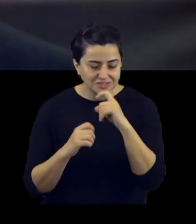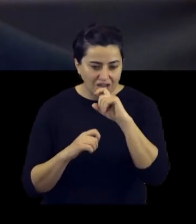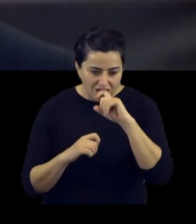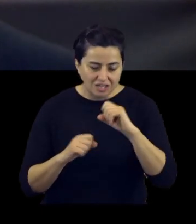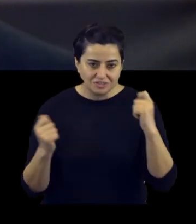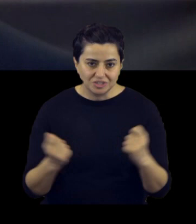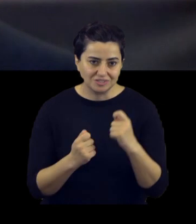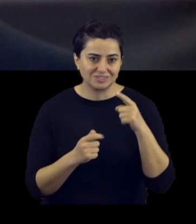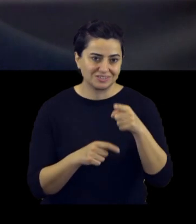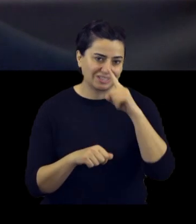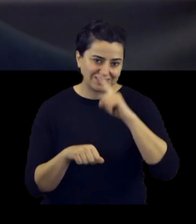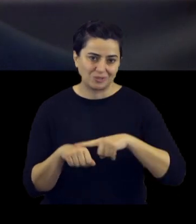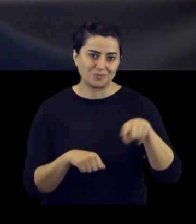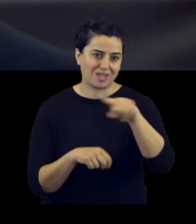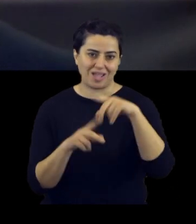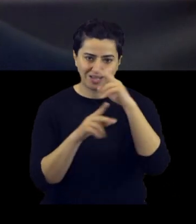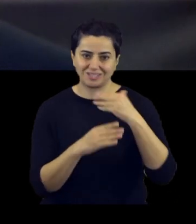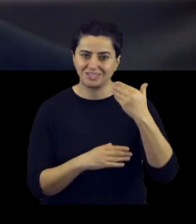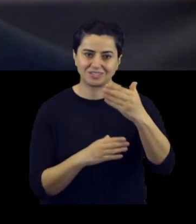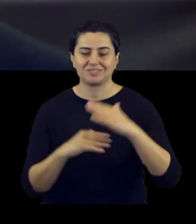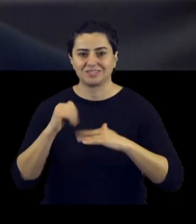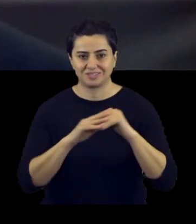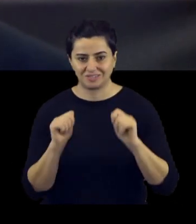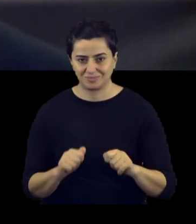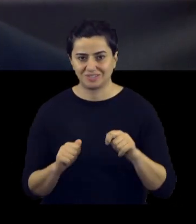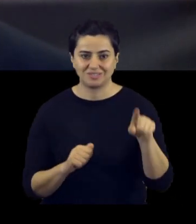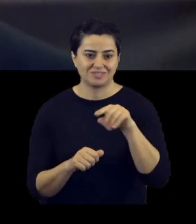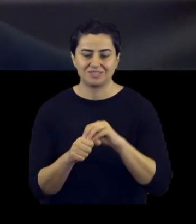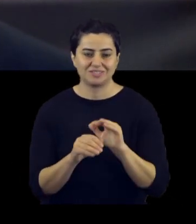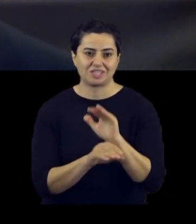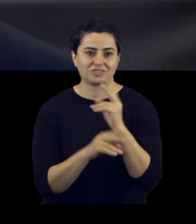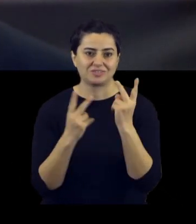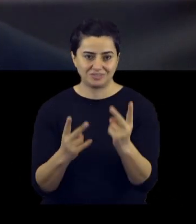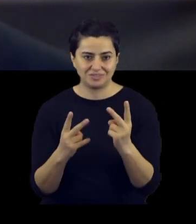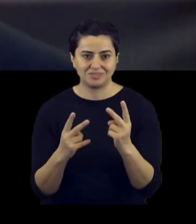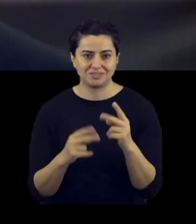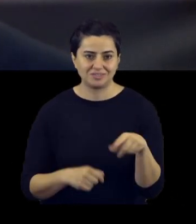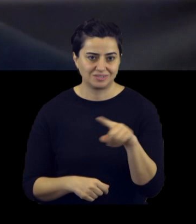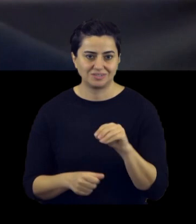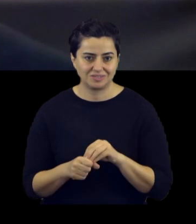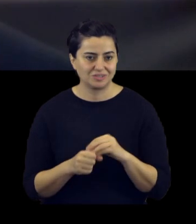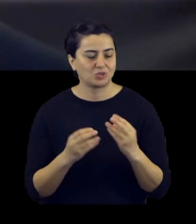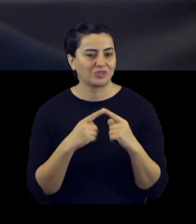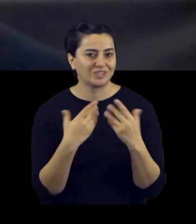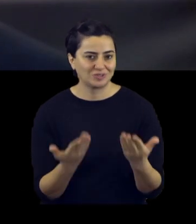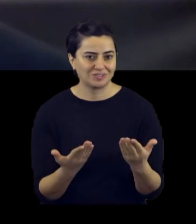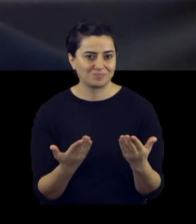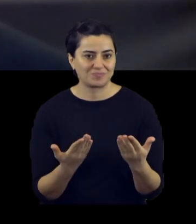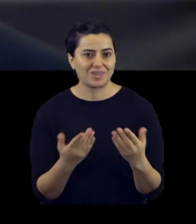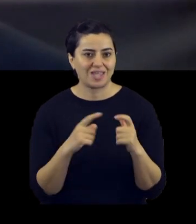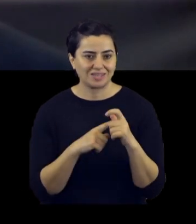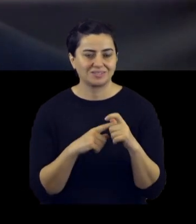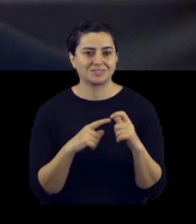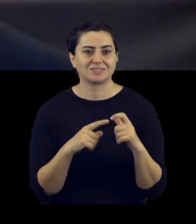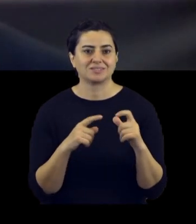ile. Ümidimiz sizde. Sizler geleceği kuruyorsunuz. İçinde yaşayacak olan sizlersiniz. Bütün ümidimiz sizde. Çok teşekkür ediyorum.